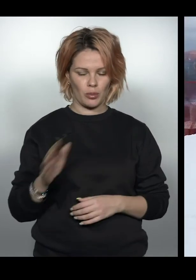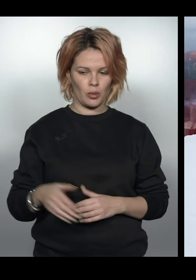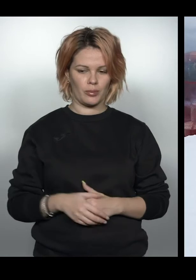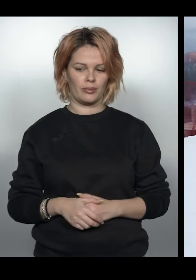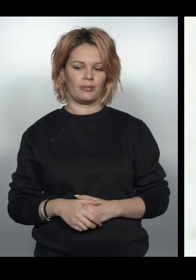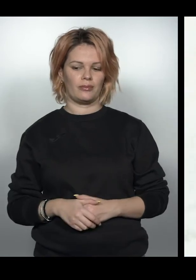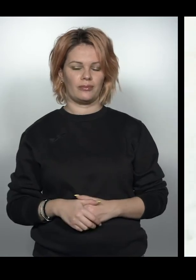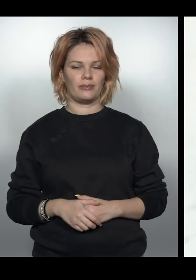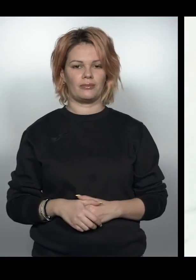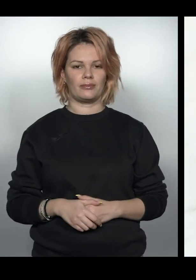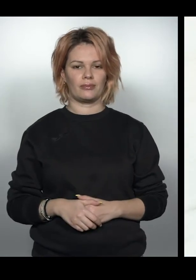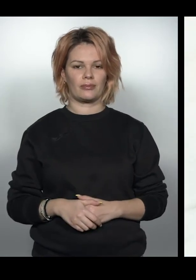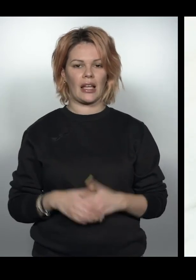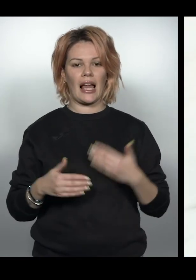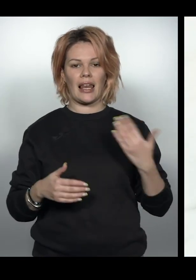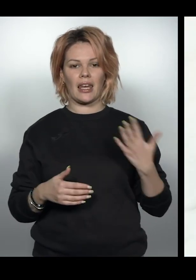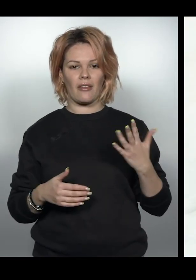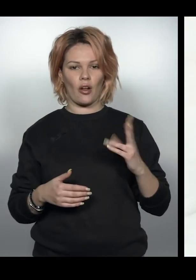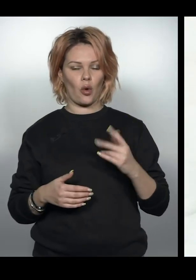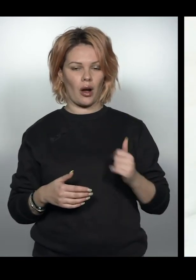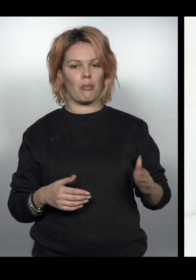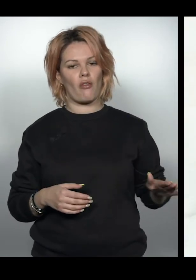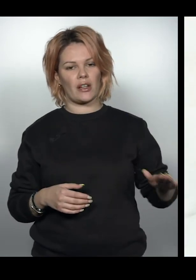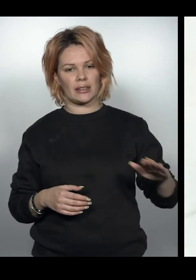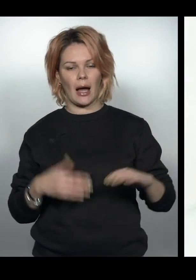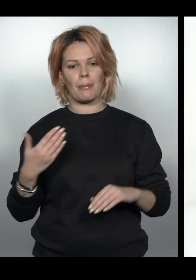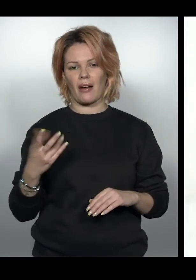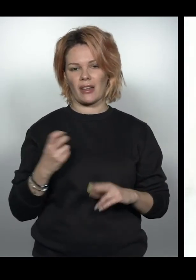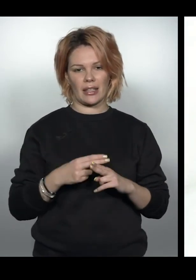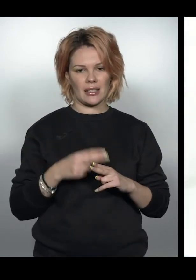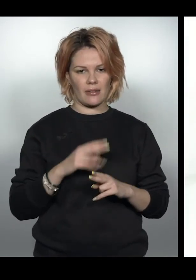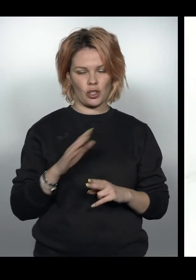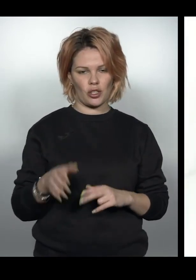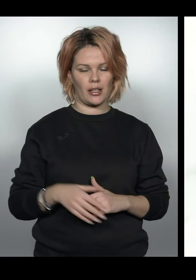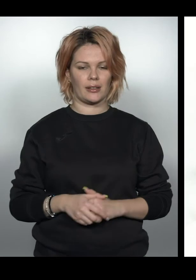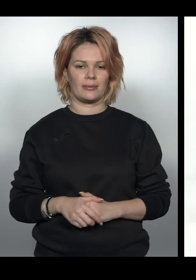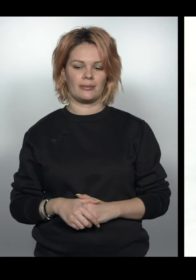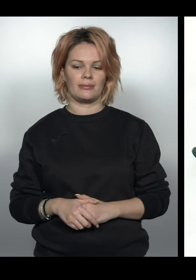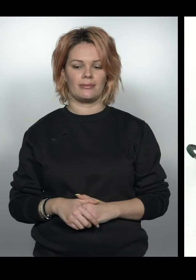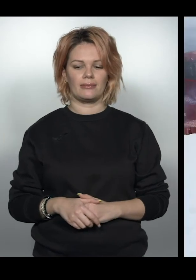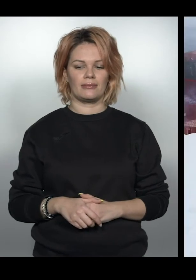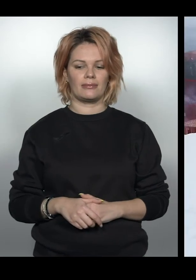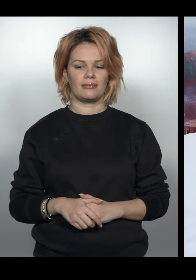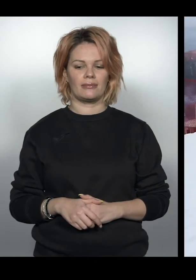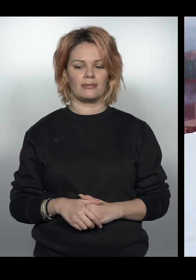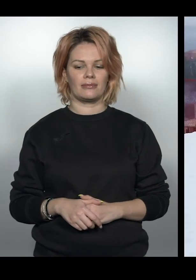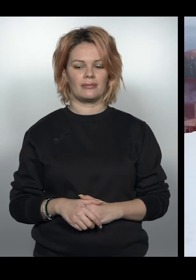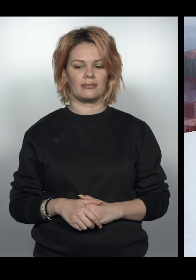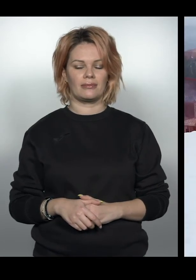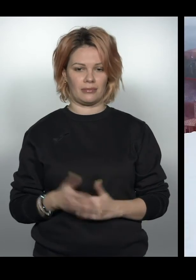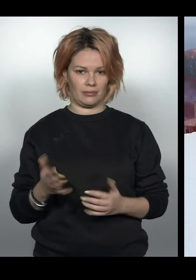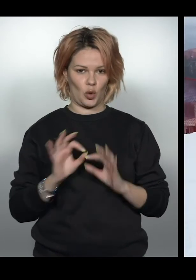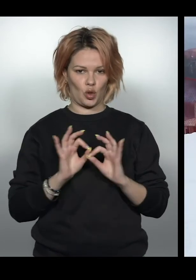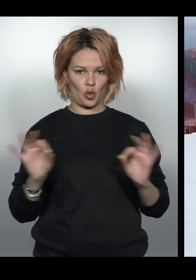Зараз ліва нога повертає. Права не заважає. Але їдуть обі. Обі. Разом. Так.